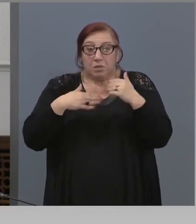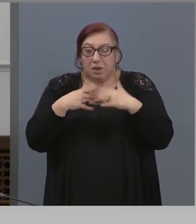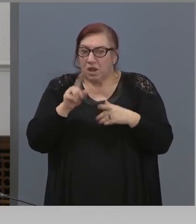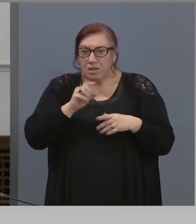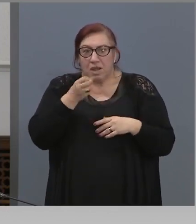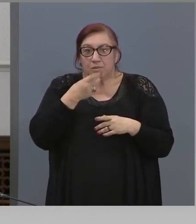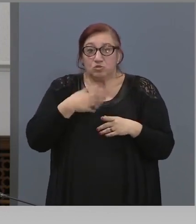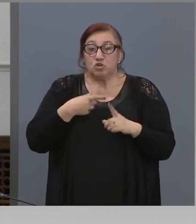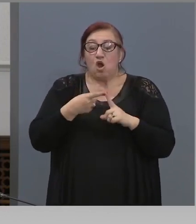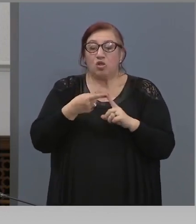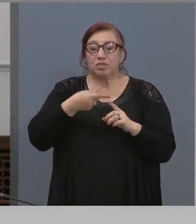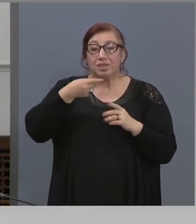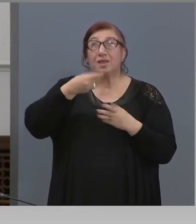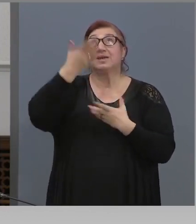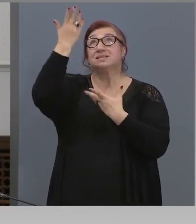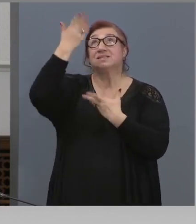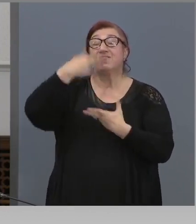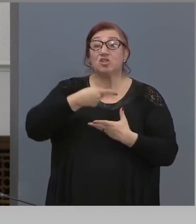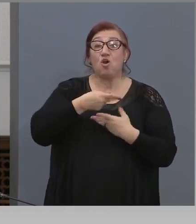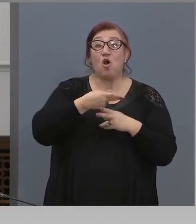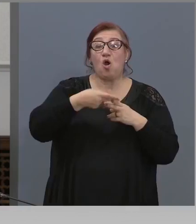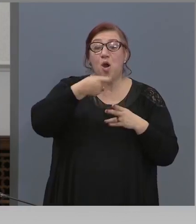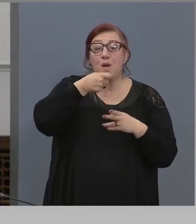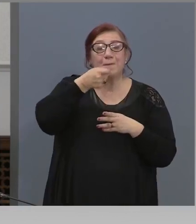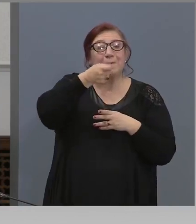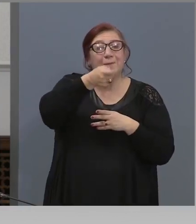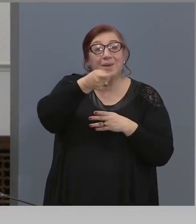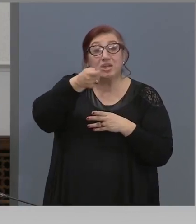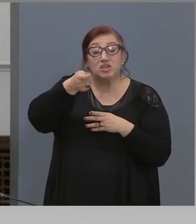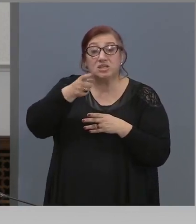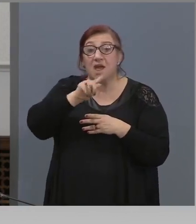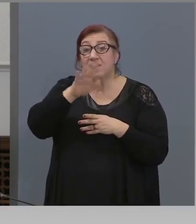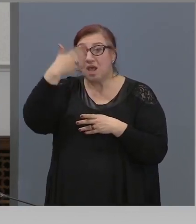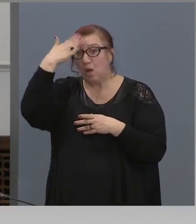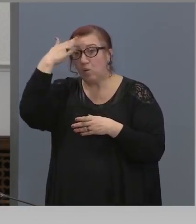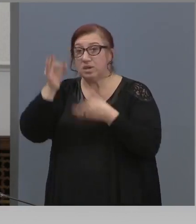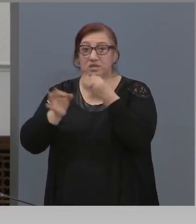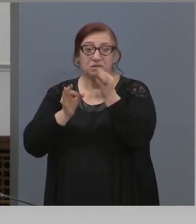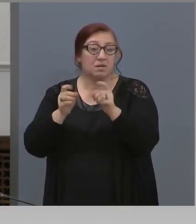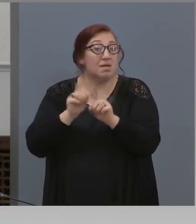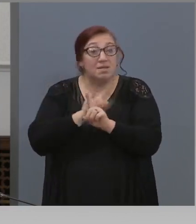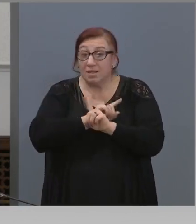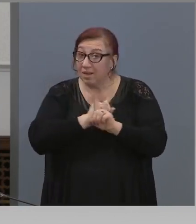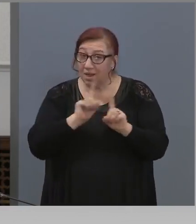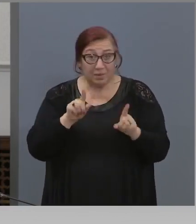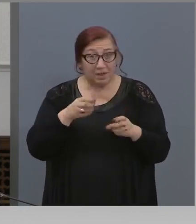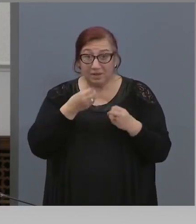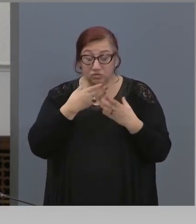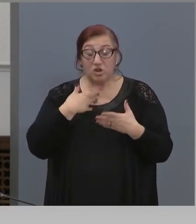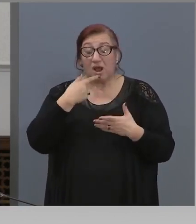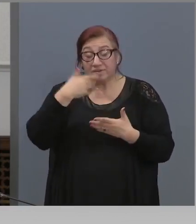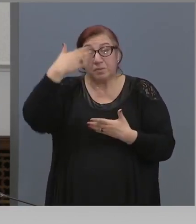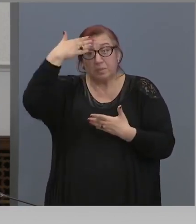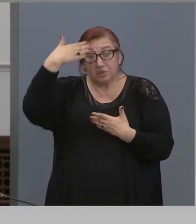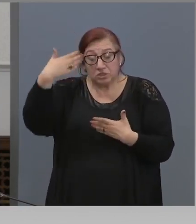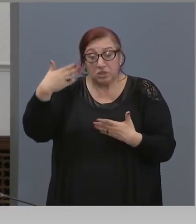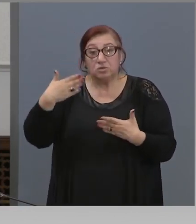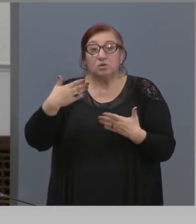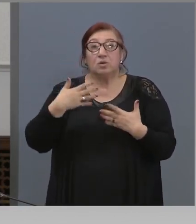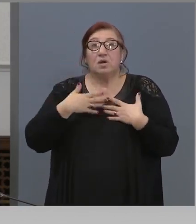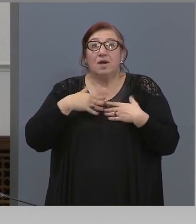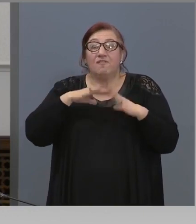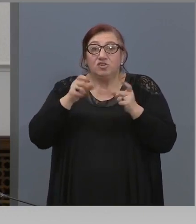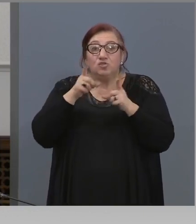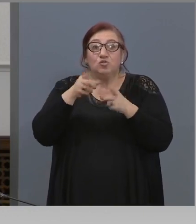че от свето причастие някой се е заразил. Нямам такъв случай. Това ми дава вяра да живее, да вярвам.